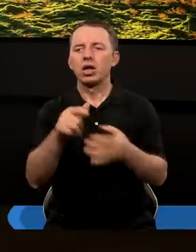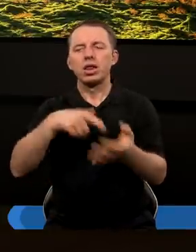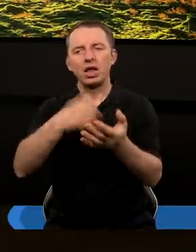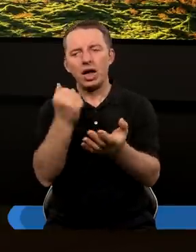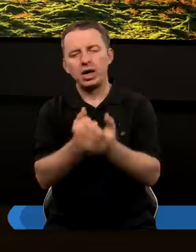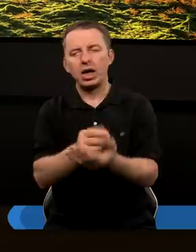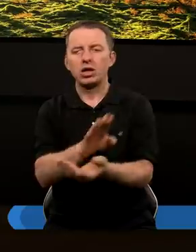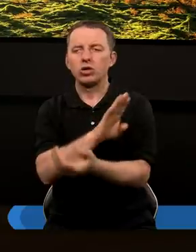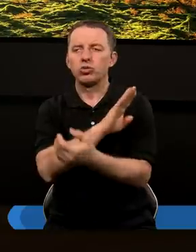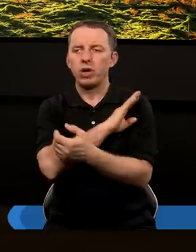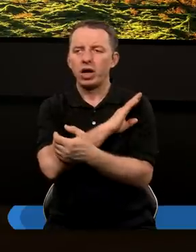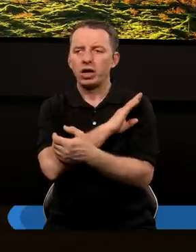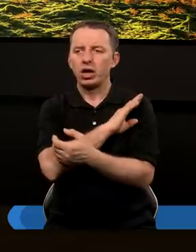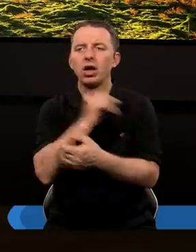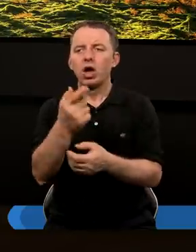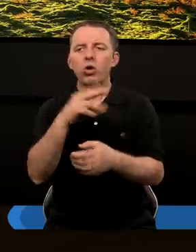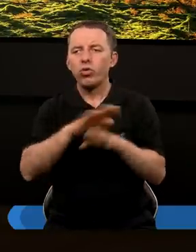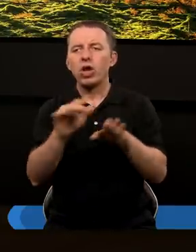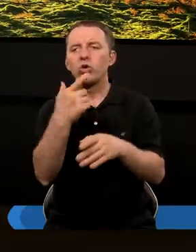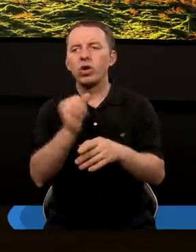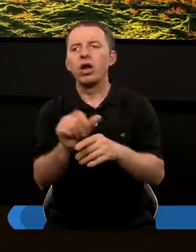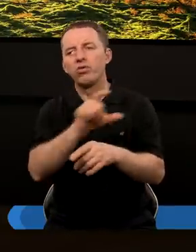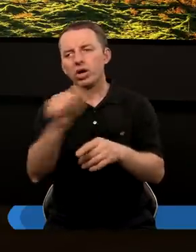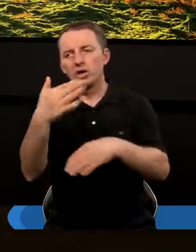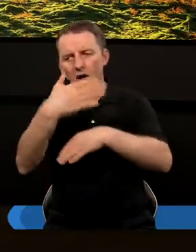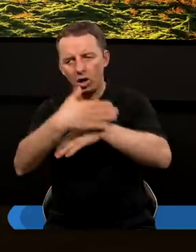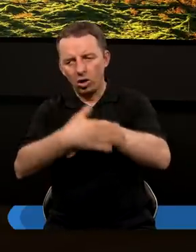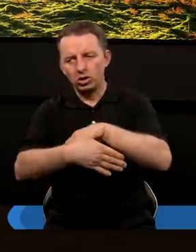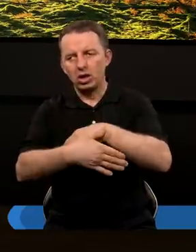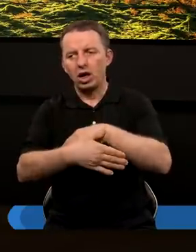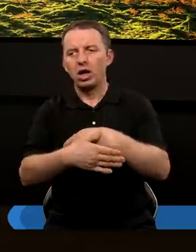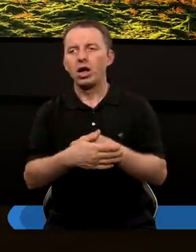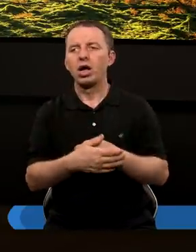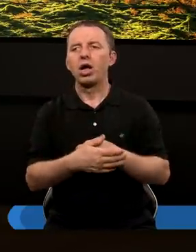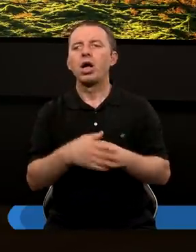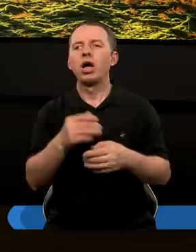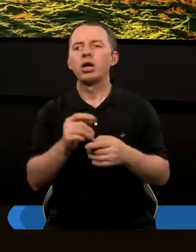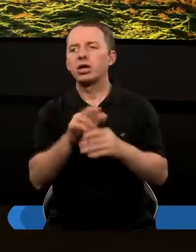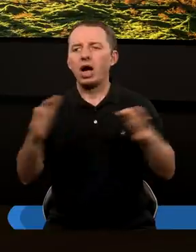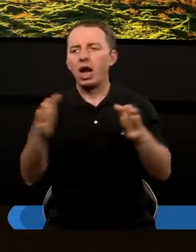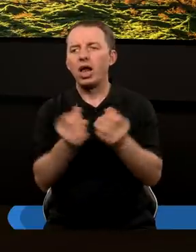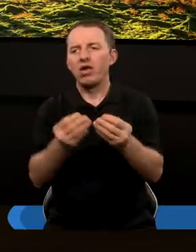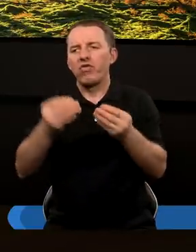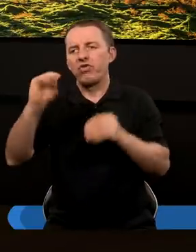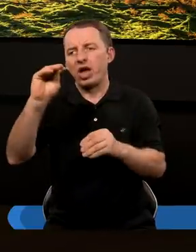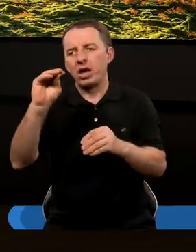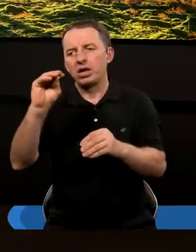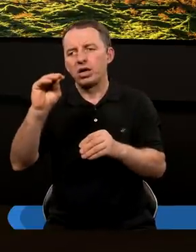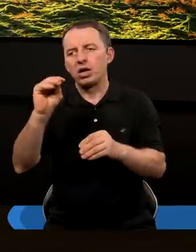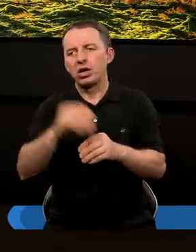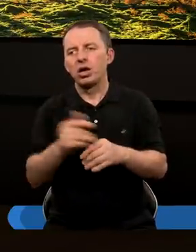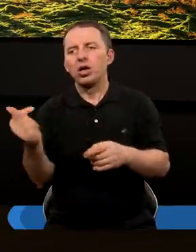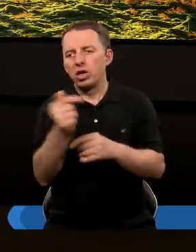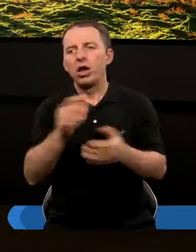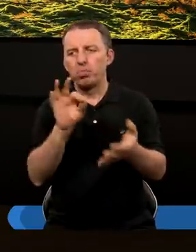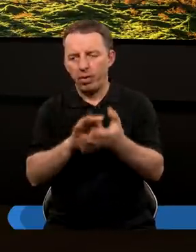dekret śmierci. Tam na równinie dura i w czasach końca z tym, że skala jest znacznie większa. Tam mamy próbę